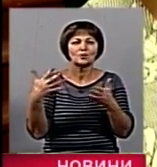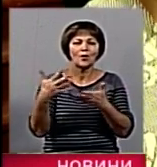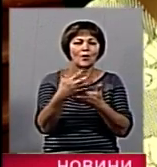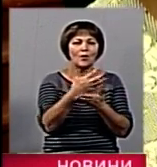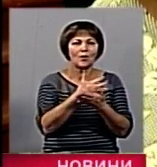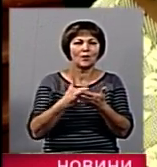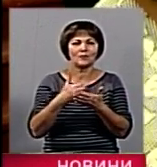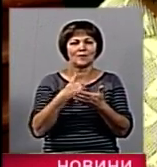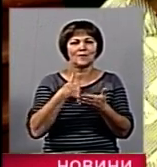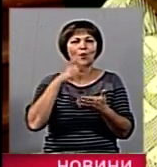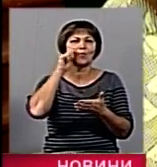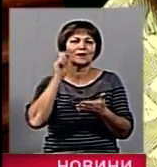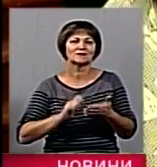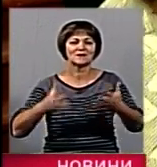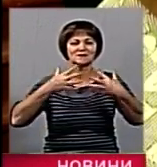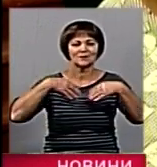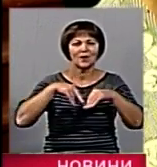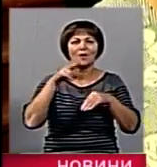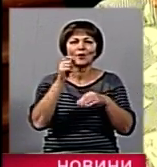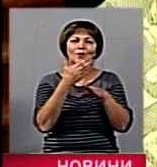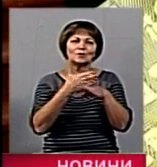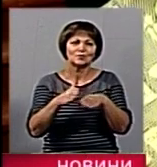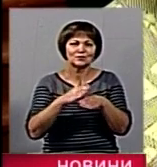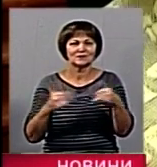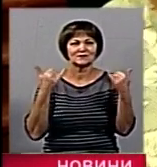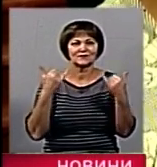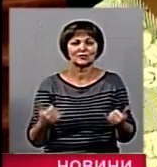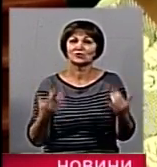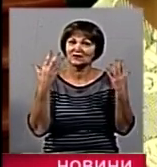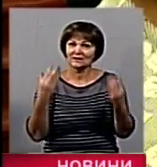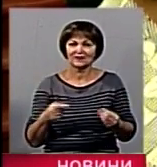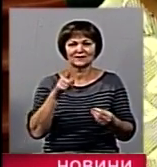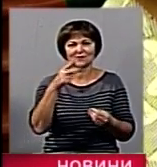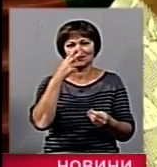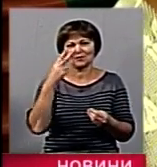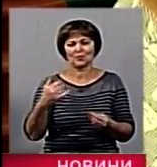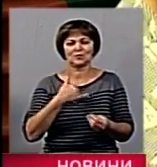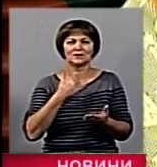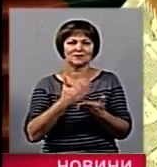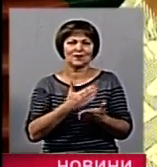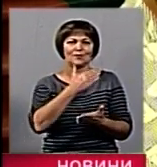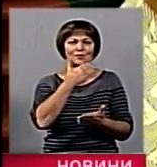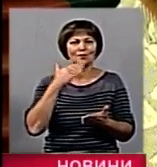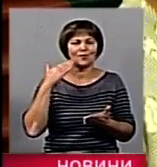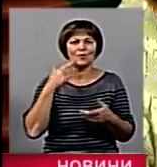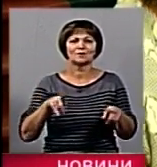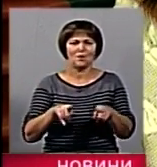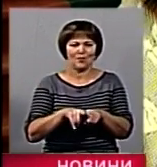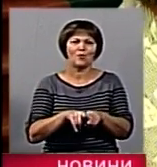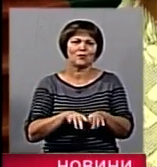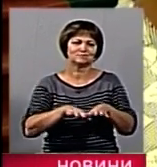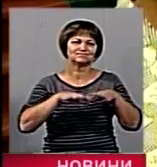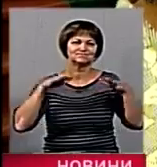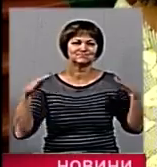всі ми одна українська родина, по трішки. І на сьогоднішній день, як ви бачили, ми маємо досить уже таку солідну